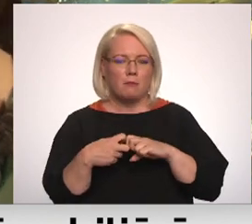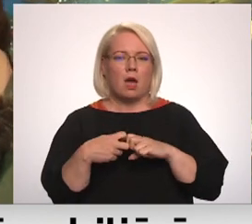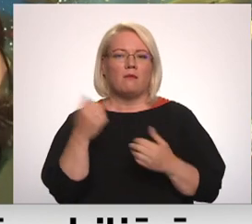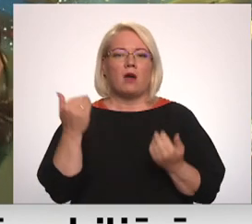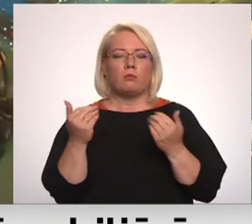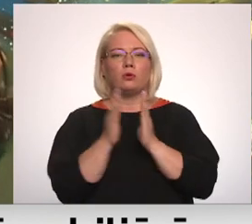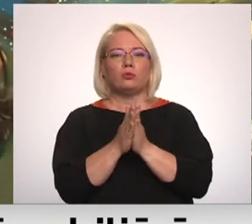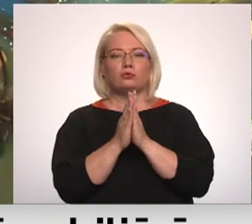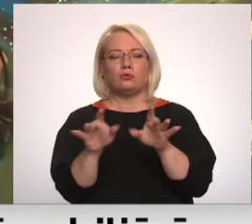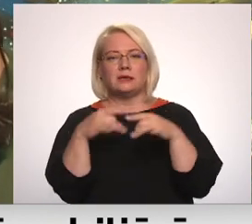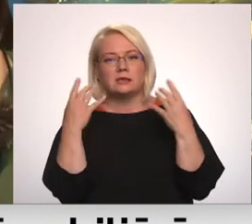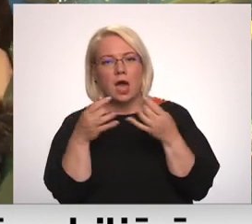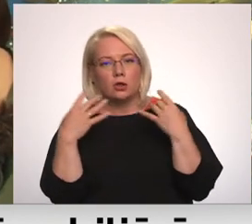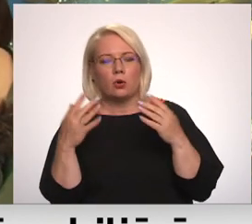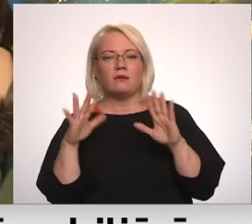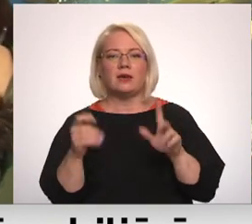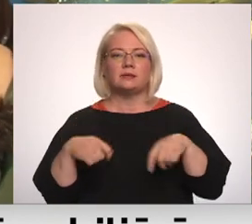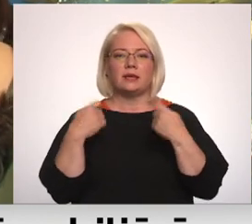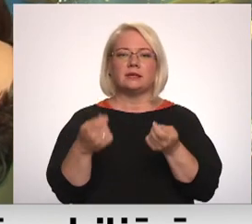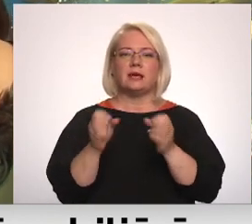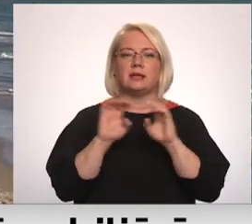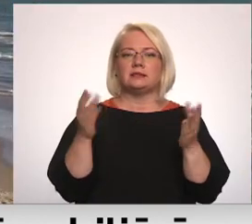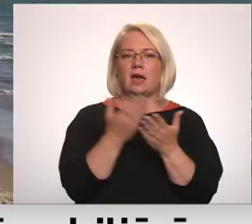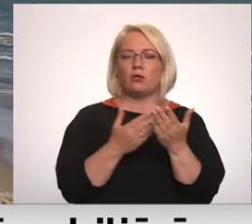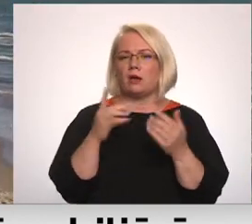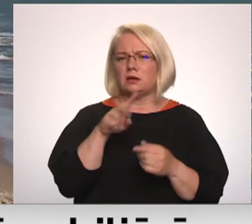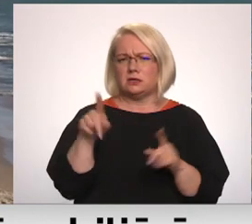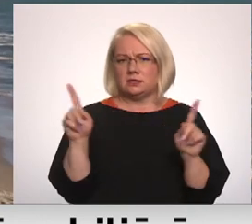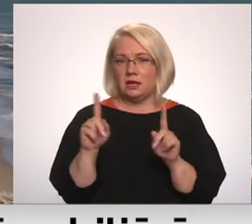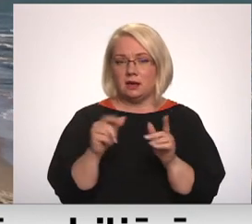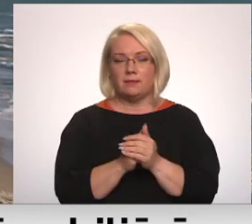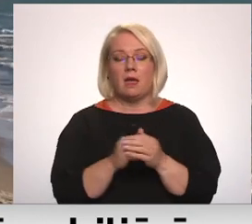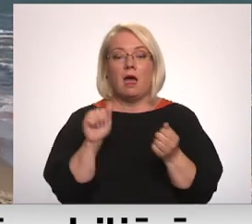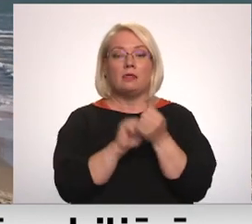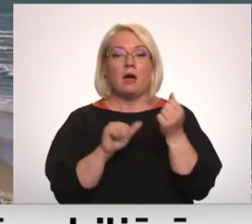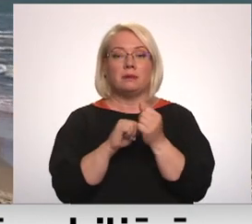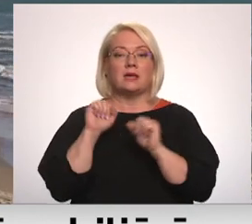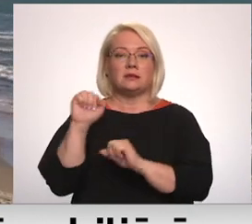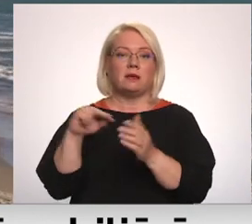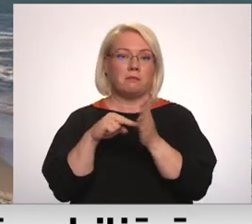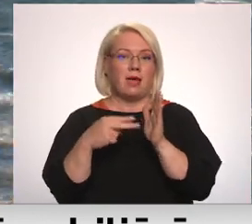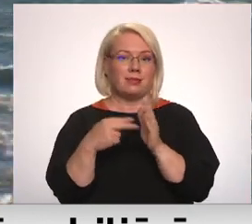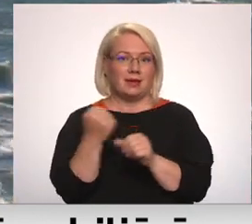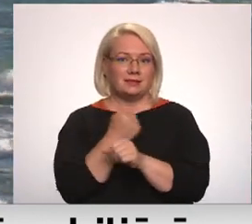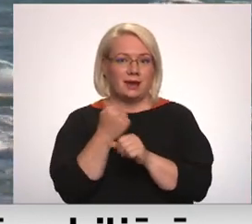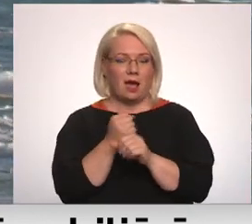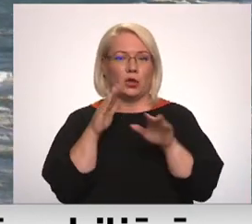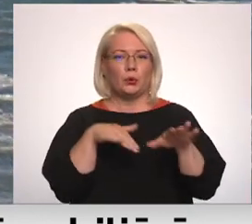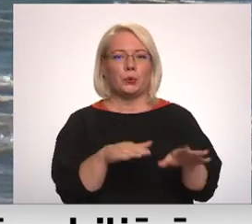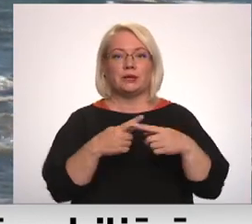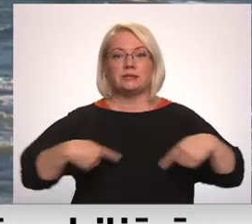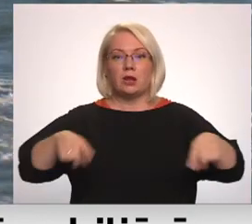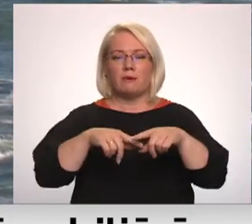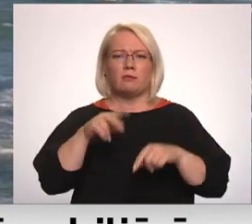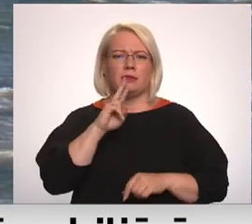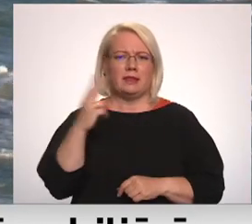izskaidrojiet, vai es niedzētu skaidrojumu, kas tas tāds ir. Dabas aizsardzības plāna izstrāda jūras teritorijām turpināsies vēl divus